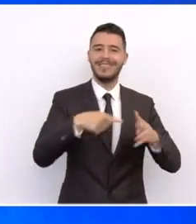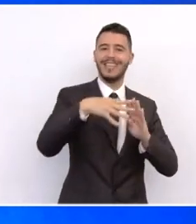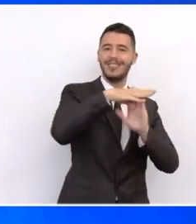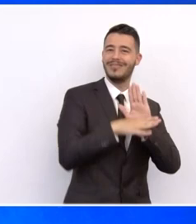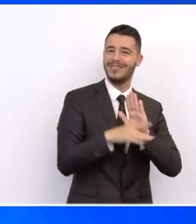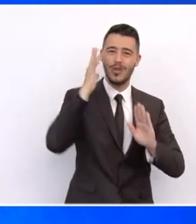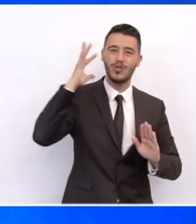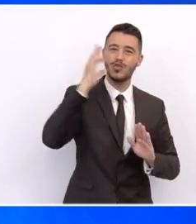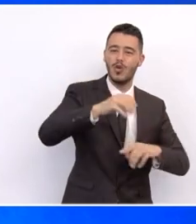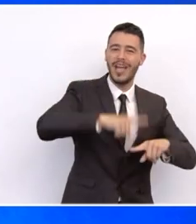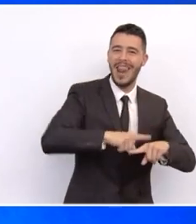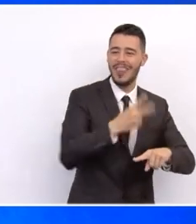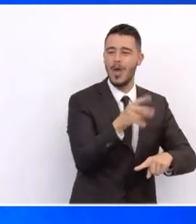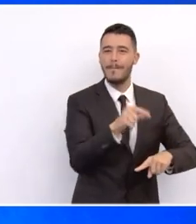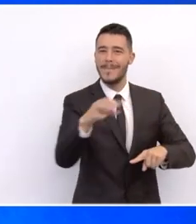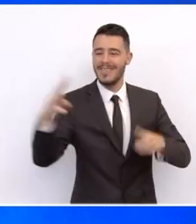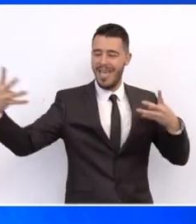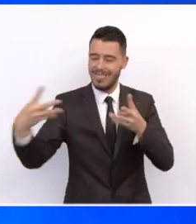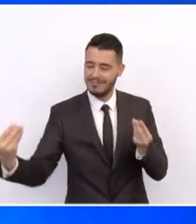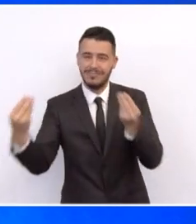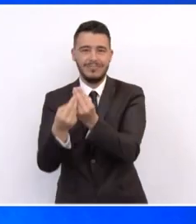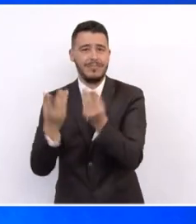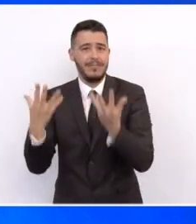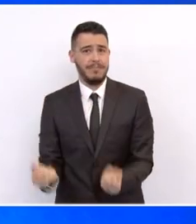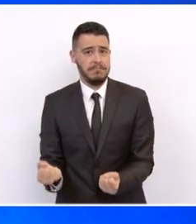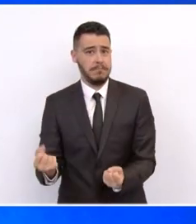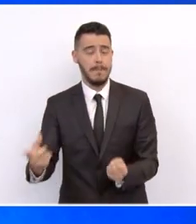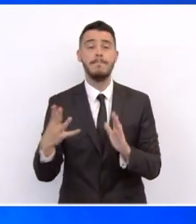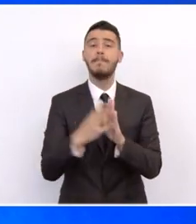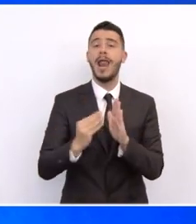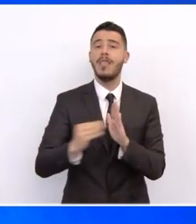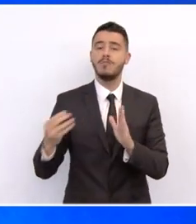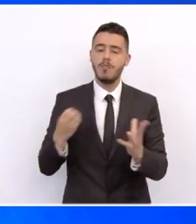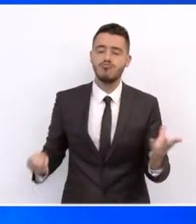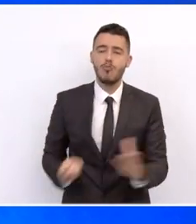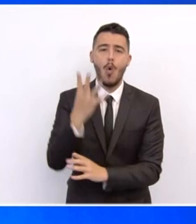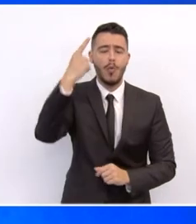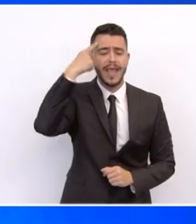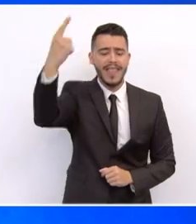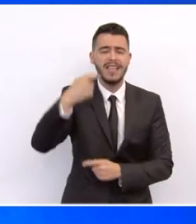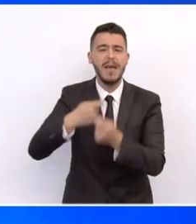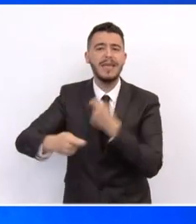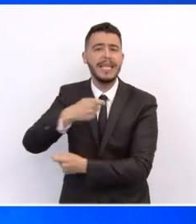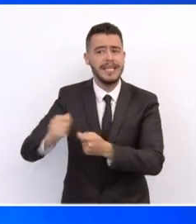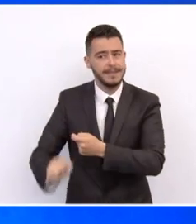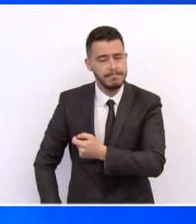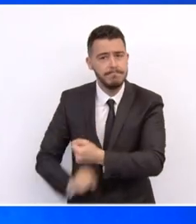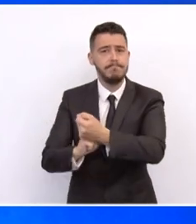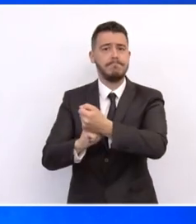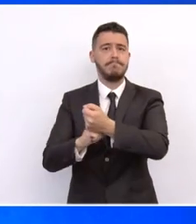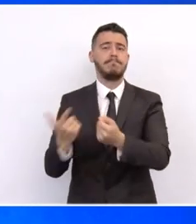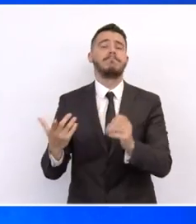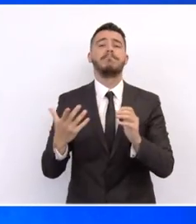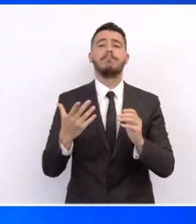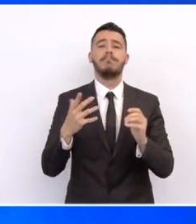για μια εξυπνότερη Ευρώπη που αποσκοπεί στον κοινοτόμο και ψηφιακό μετασχηματισμό των επιχειρήσεών μας, το στόχο πολιτικής για μια